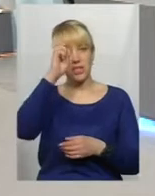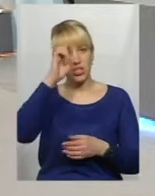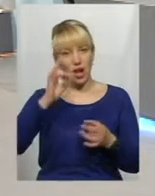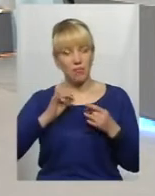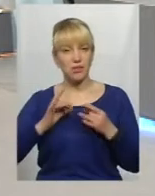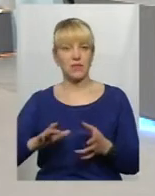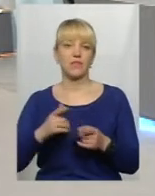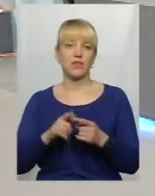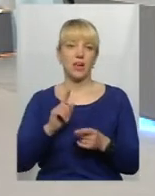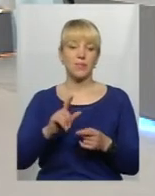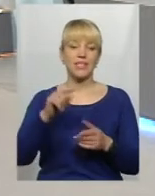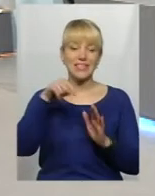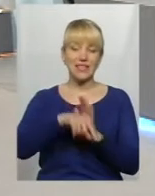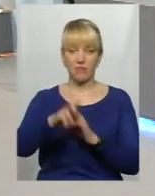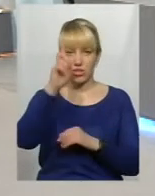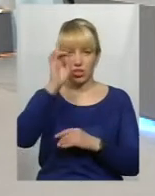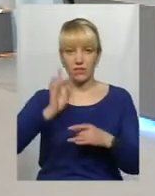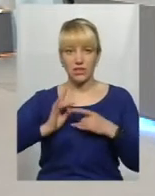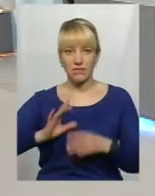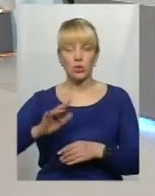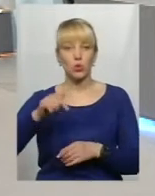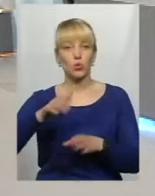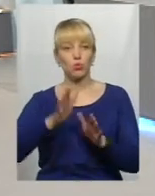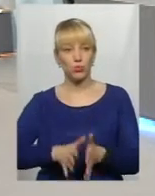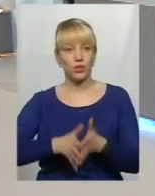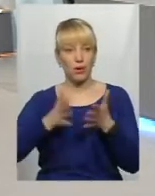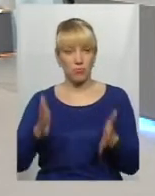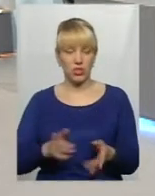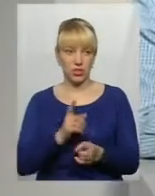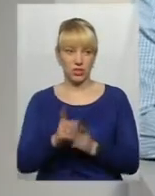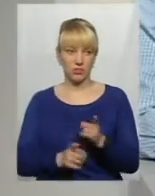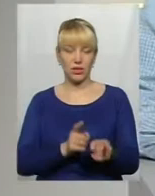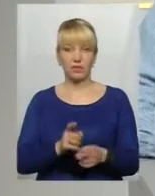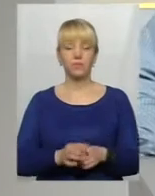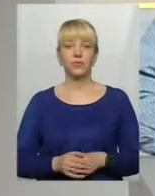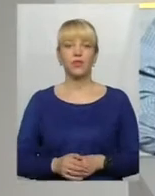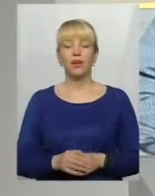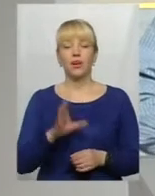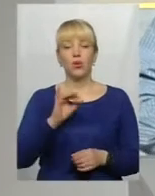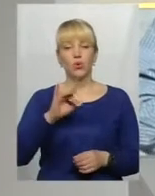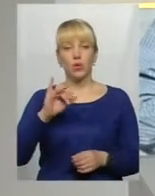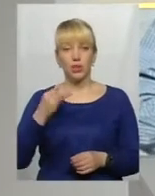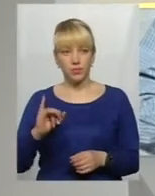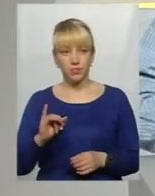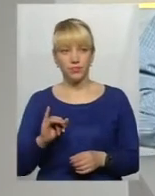святами. І саме в державних святах тут найбільше буде змін. Я зрозумію. Пане Юрію,